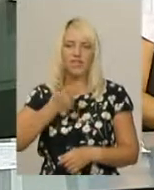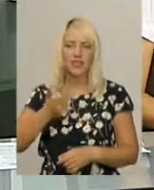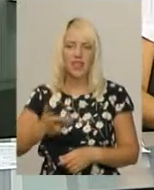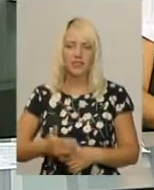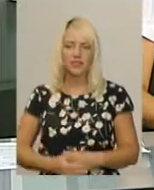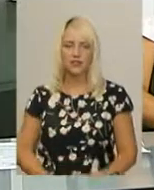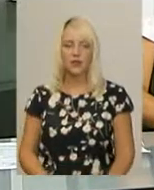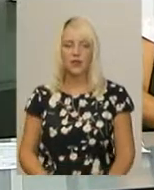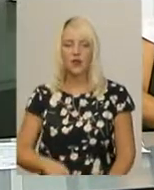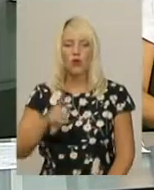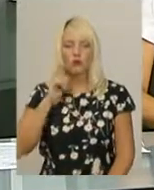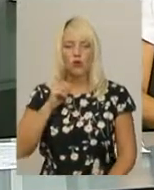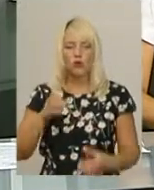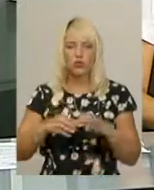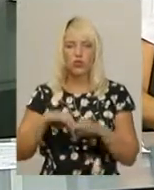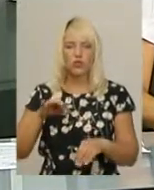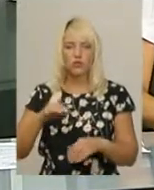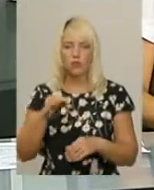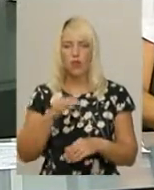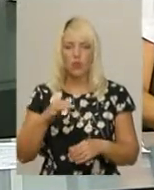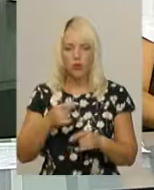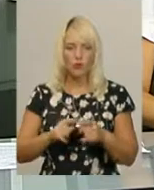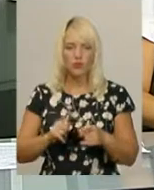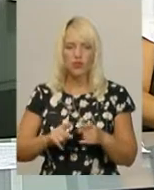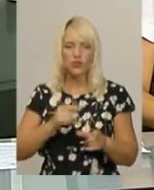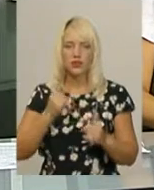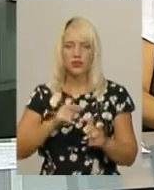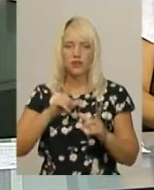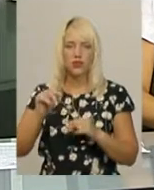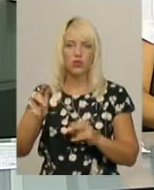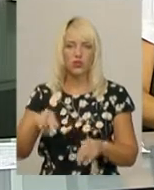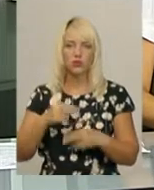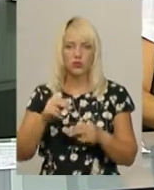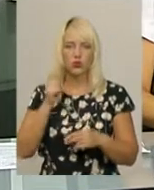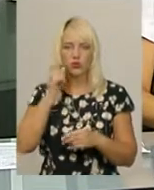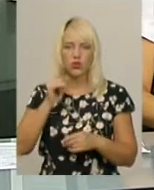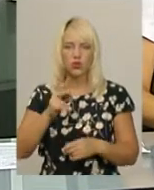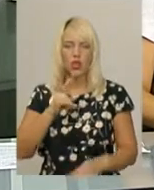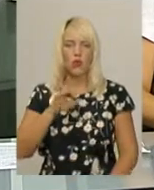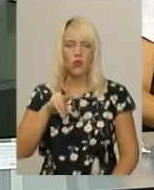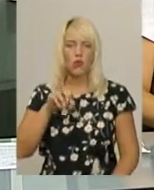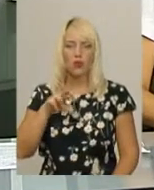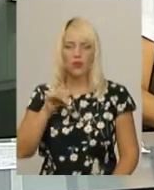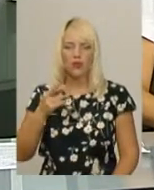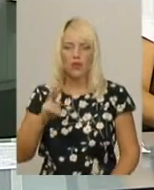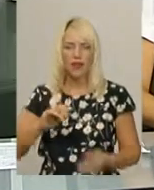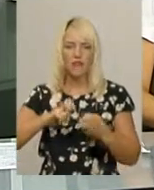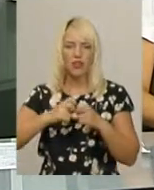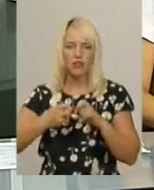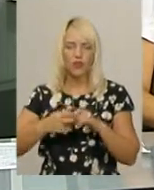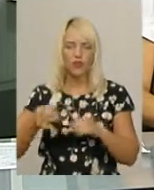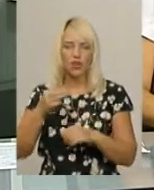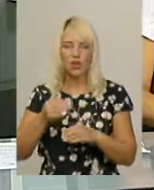Молодічна збірна області з важкої атлетики сьогодні вирушила на чемпіонат України в Колумиї у Івано-Франківської області. Частина